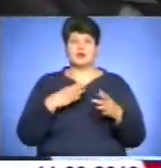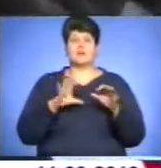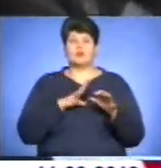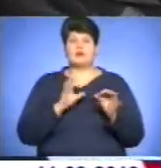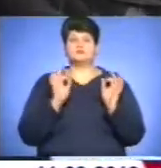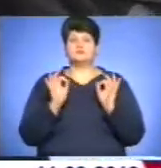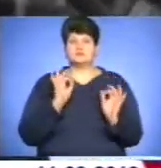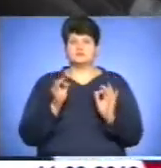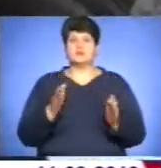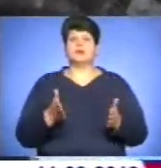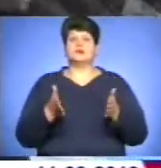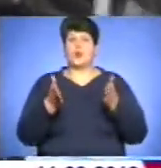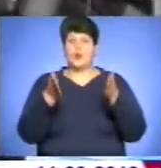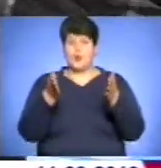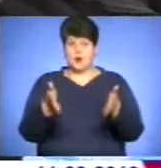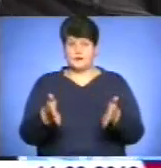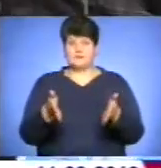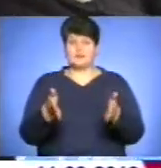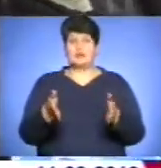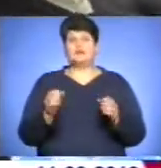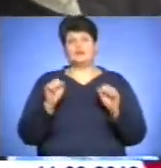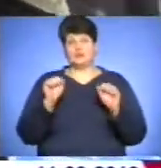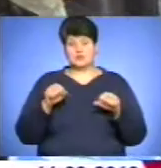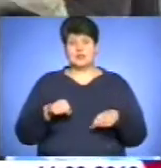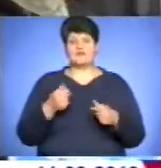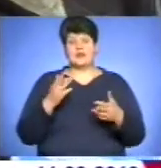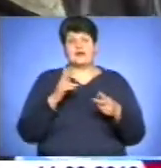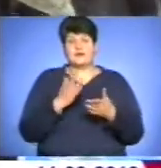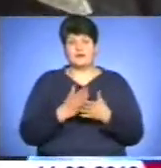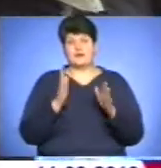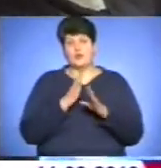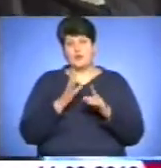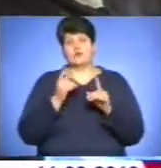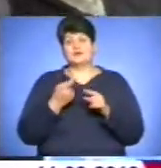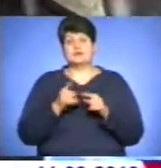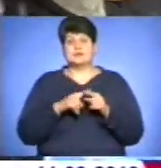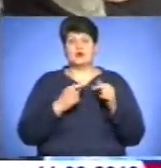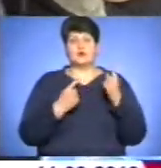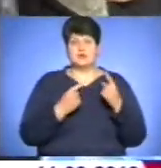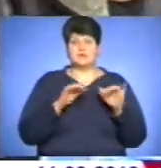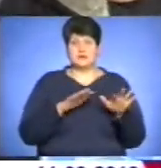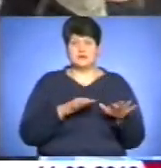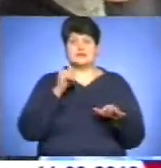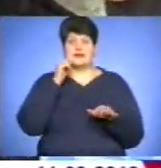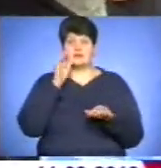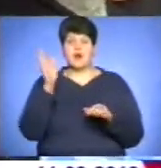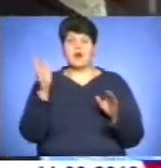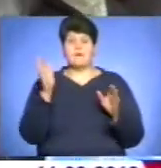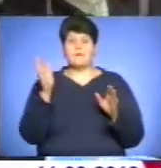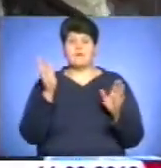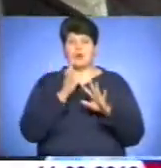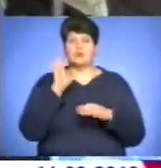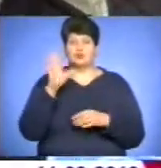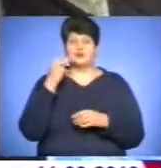дорога, погода, то як є такі, але якщо погода погана, то є надія на те, що вона завтра буде кращою, а дорога